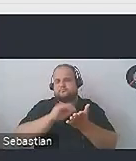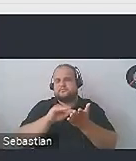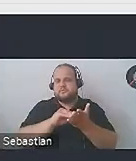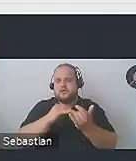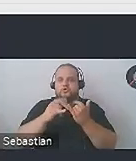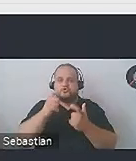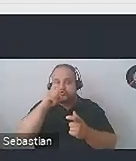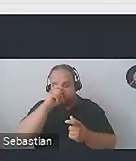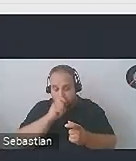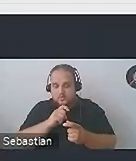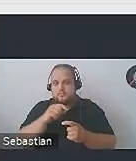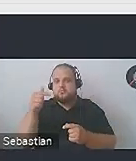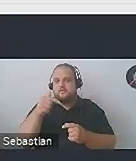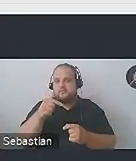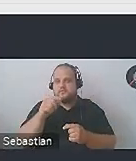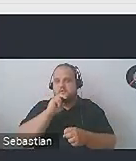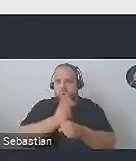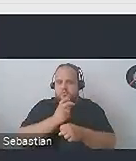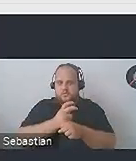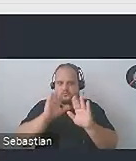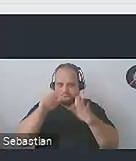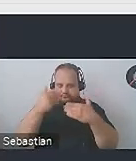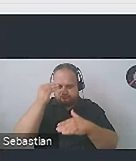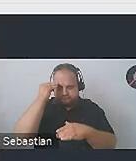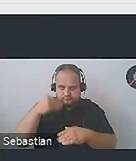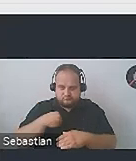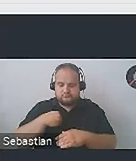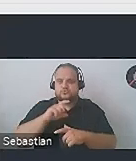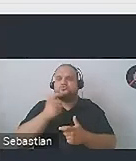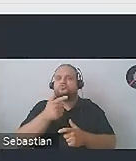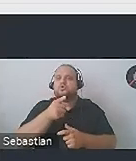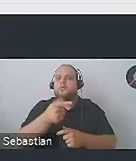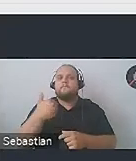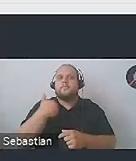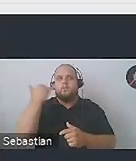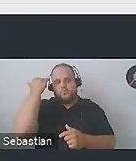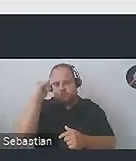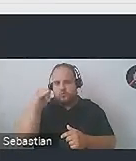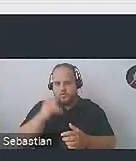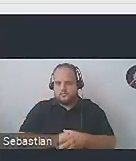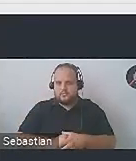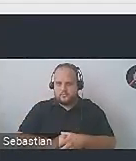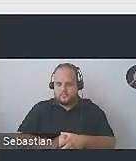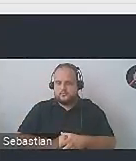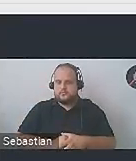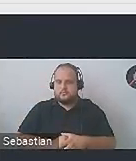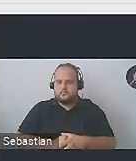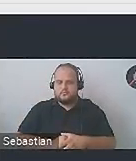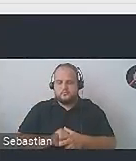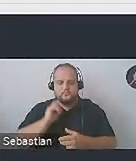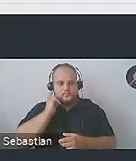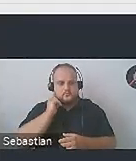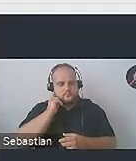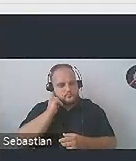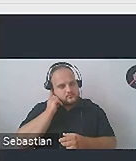jeżeli wpiszę coś złego, to formularz musi mnie powiadomić, co było złe i jak to naprawić. Żebym